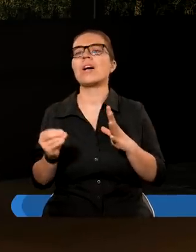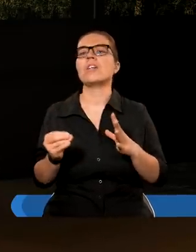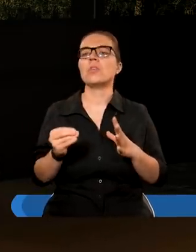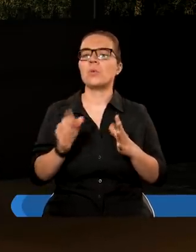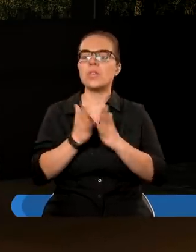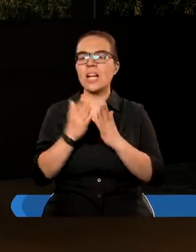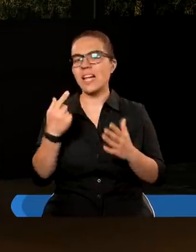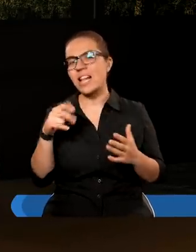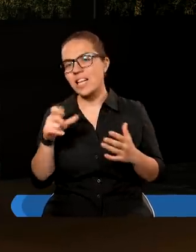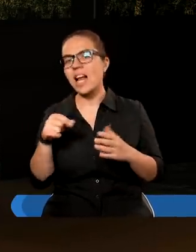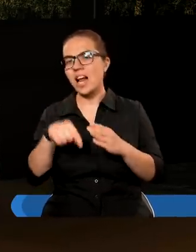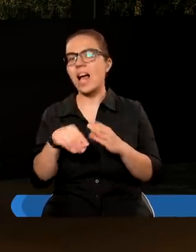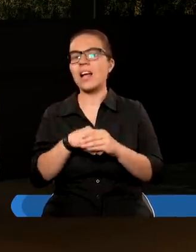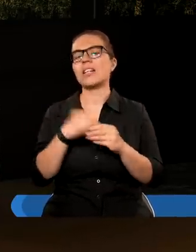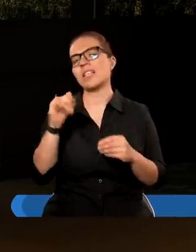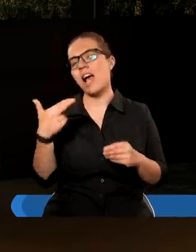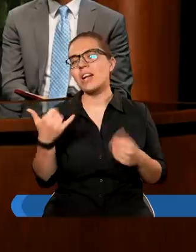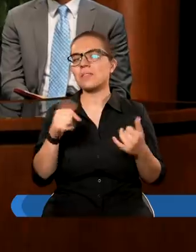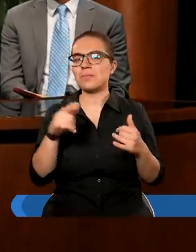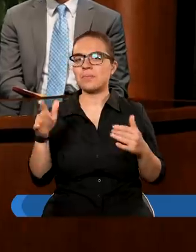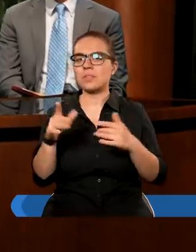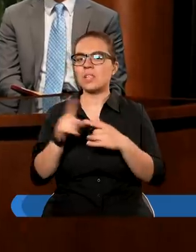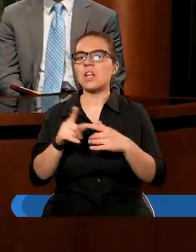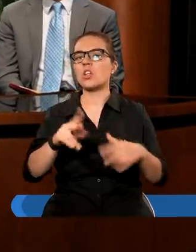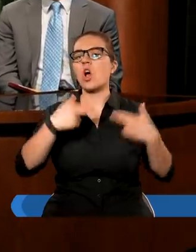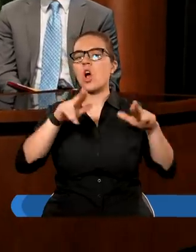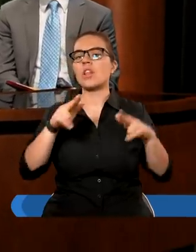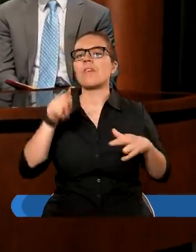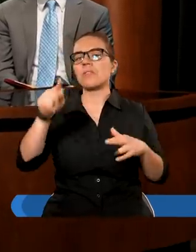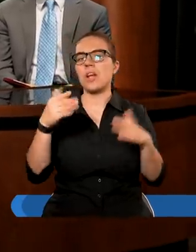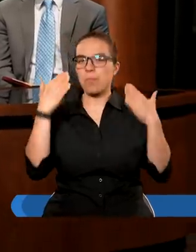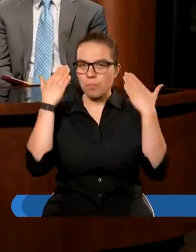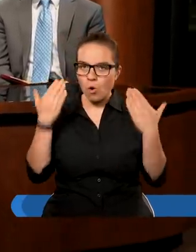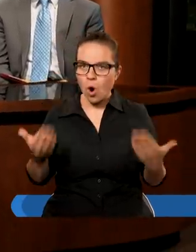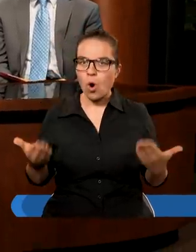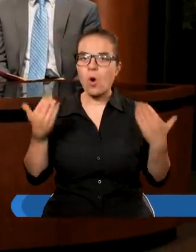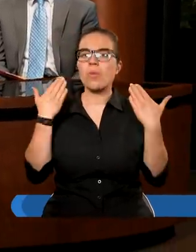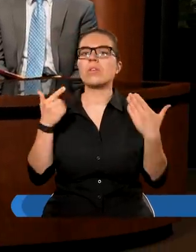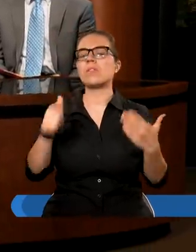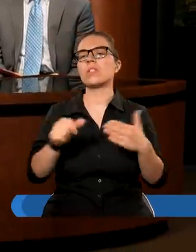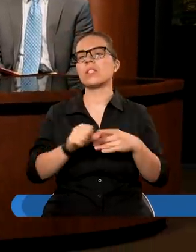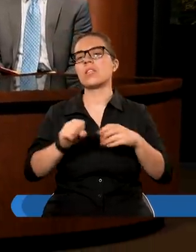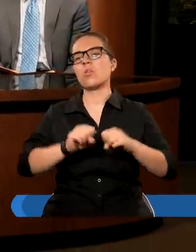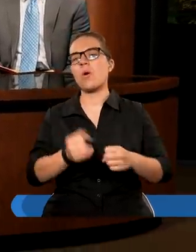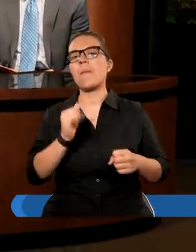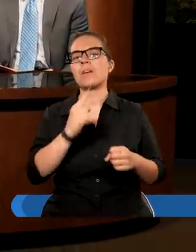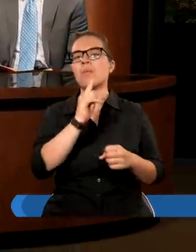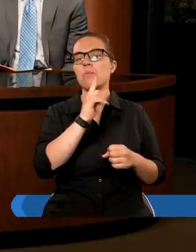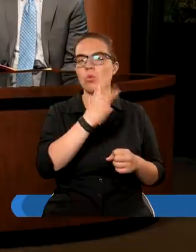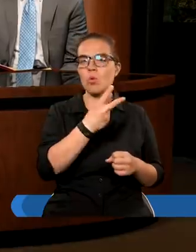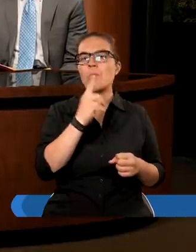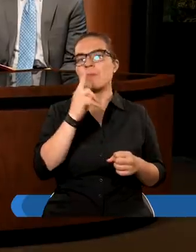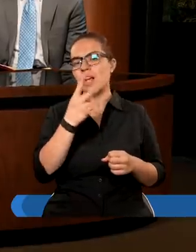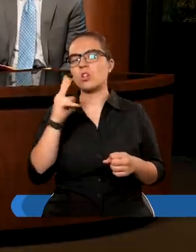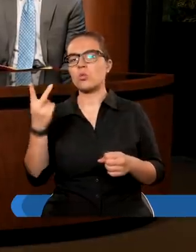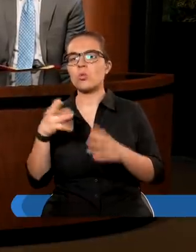Księdze Objawienia, w apokalipsie Jana i oddawaniu Jemu pokłonu, co jest złamaniem drugiego i pierwszego przykazania.